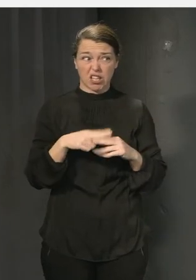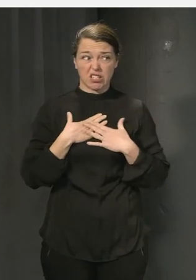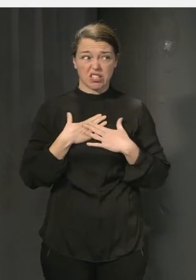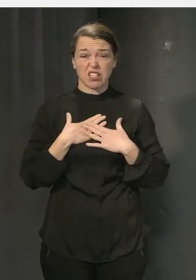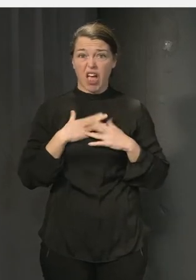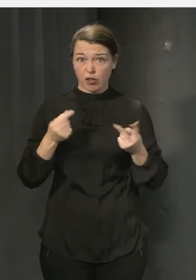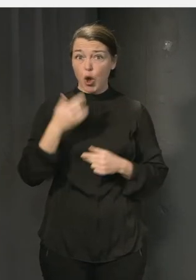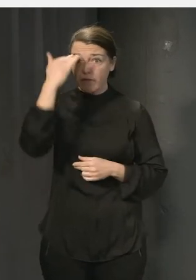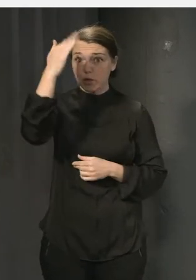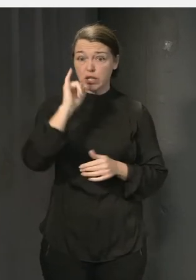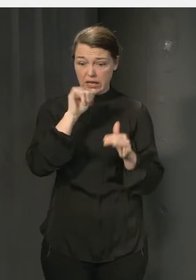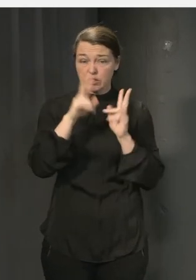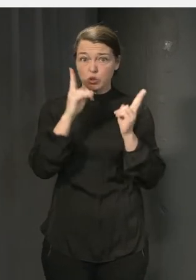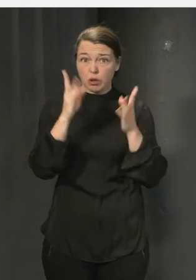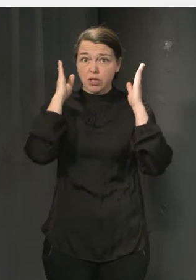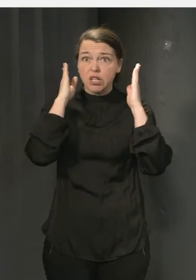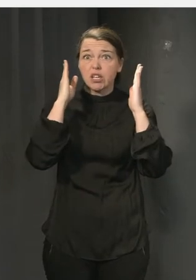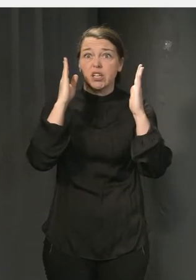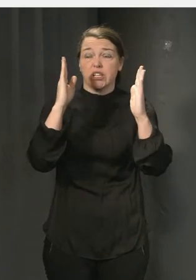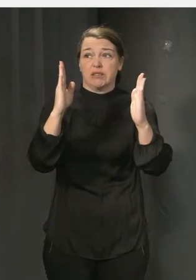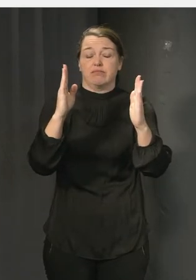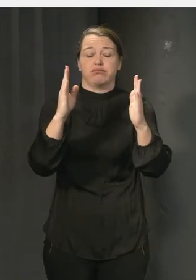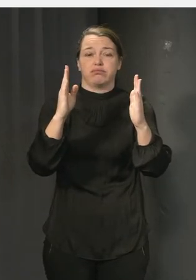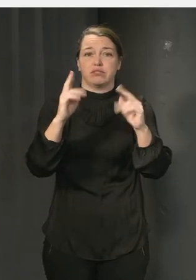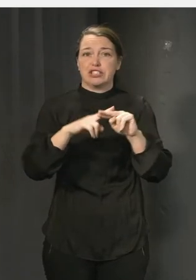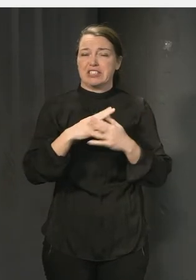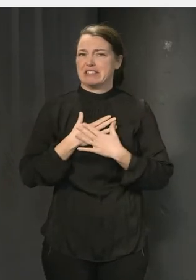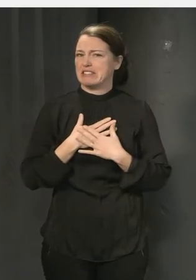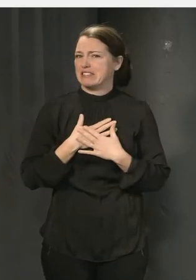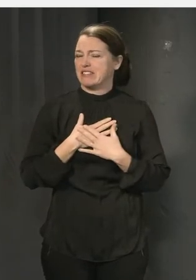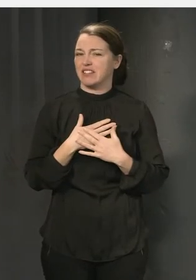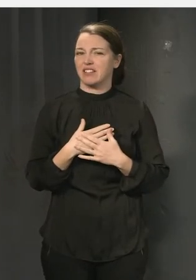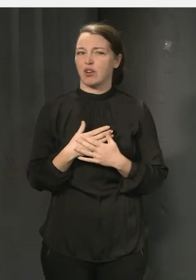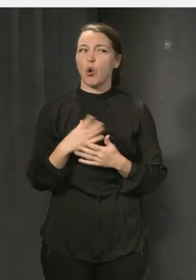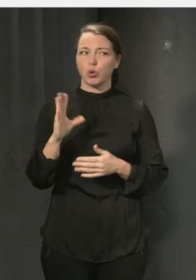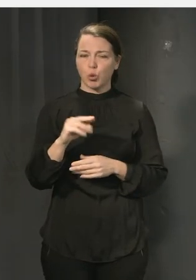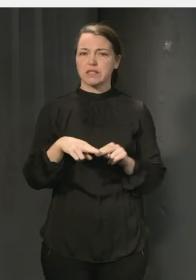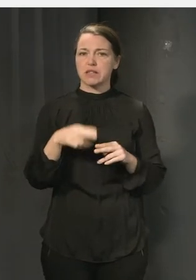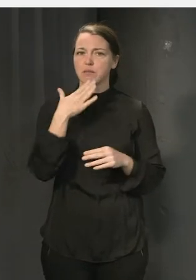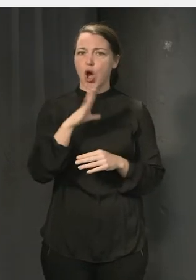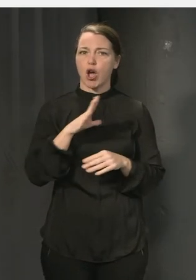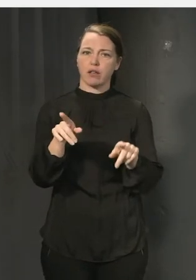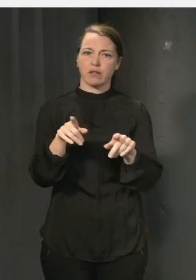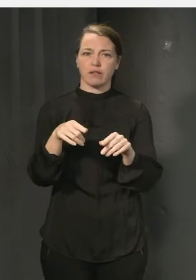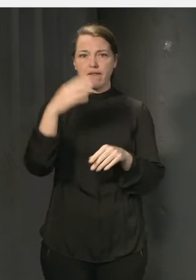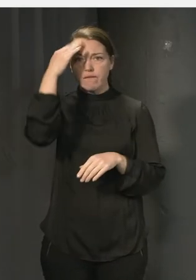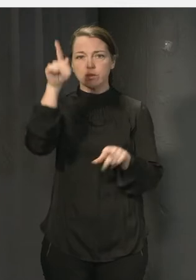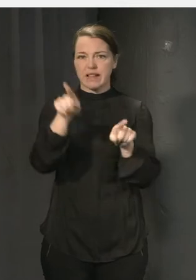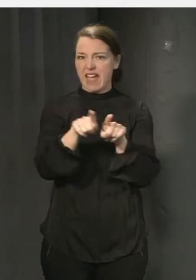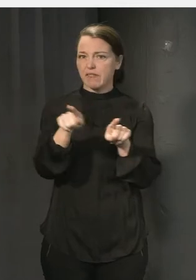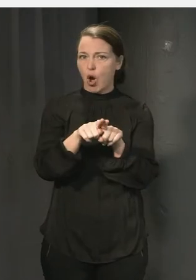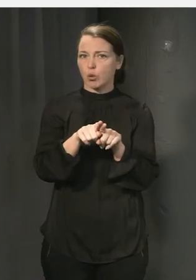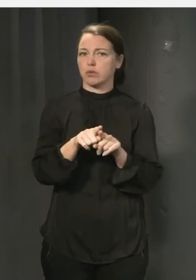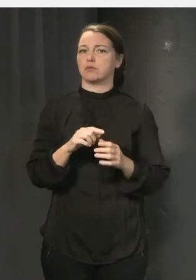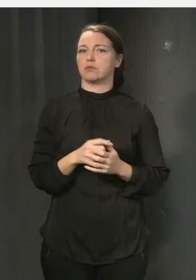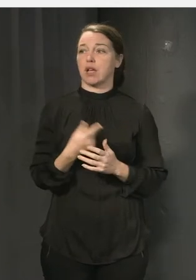vuxen. Och då tänker jag just det här med närvaron av vuxna är ganska viktigt. Är det Peter något som ni jobbar